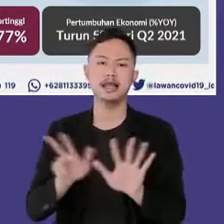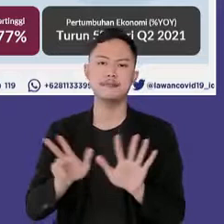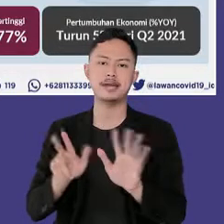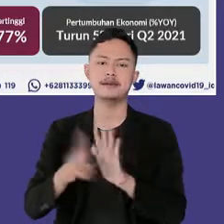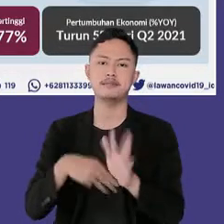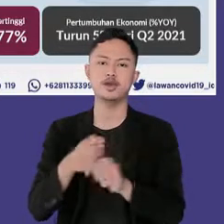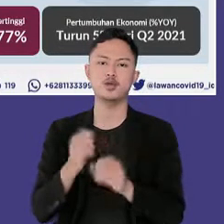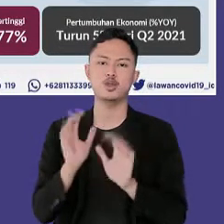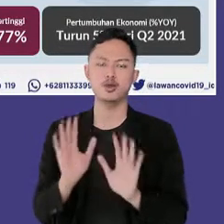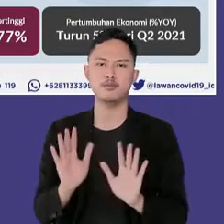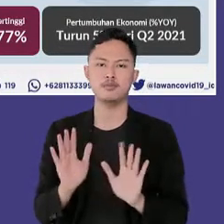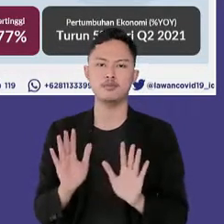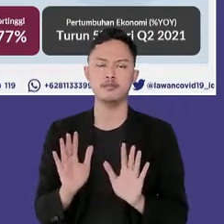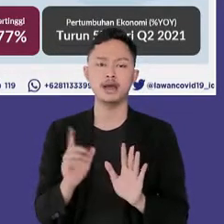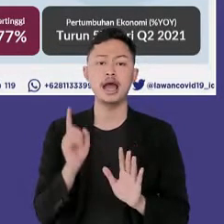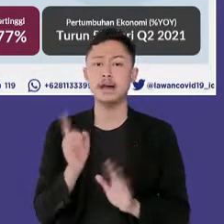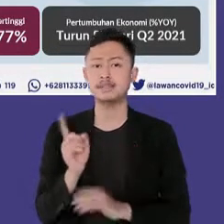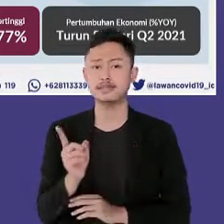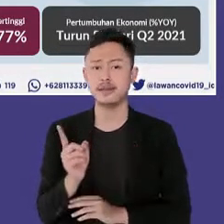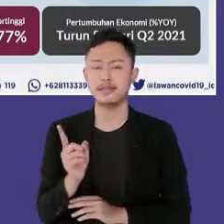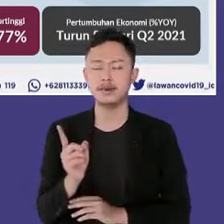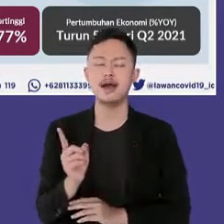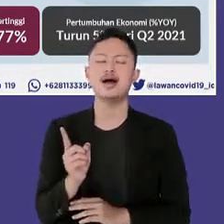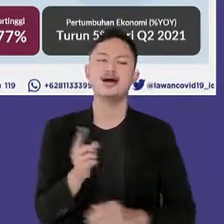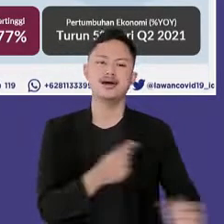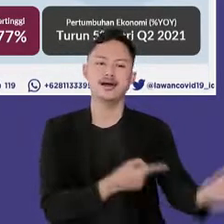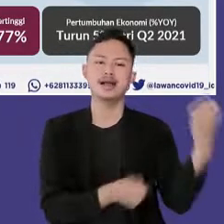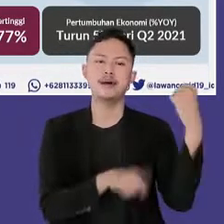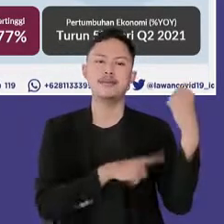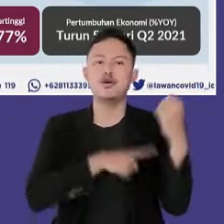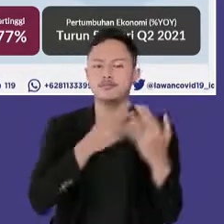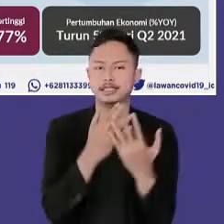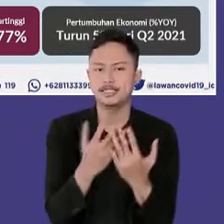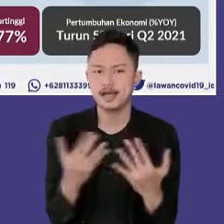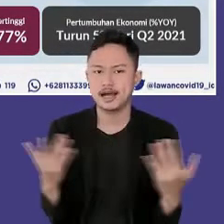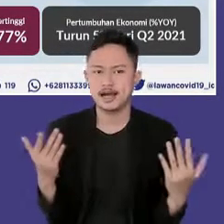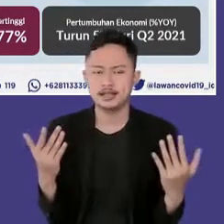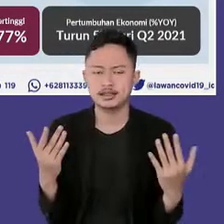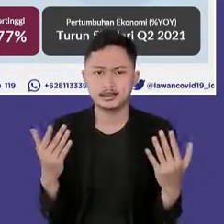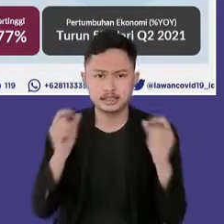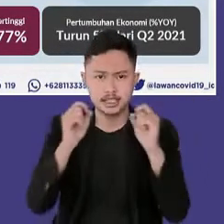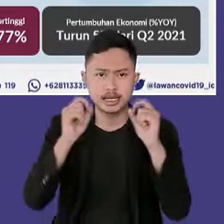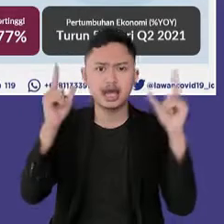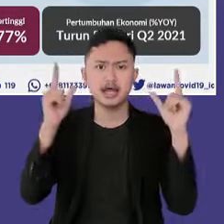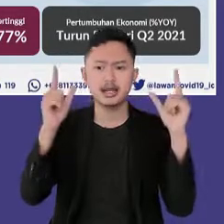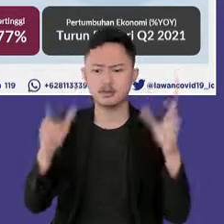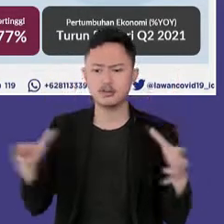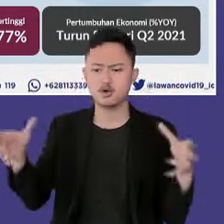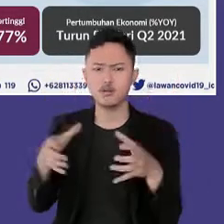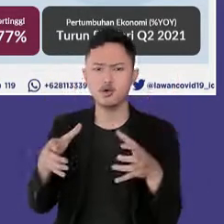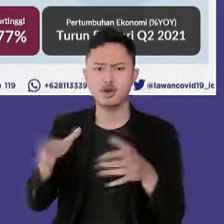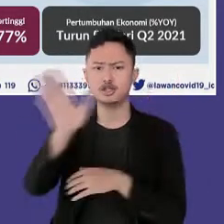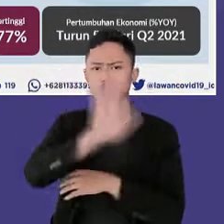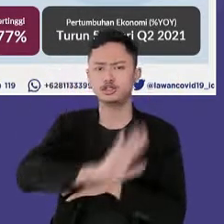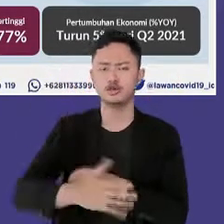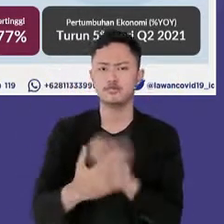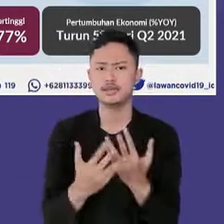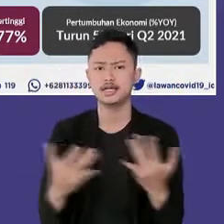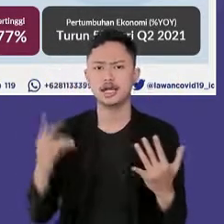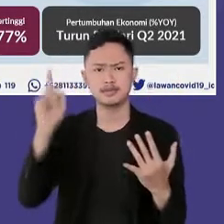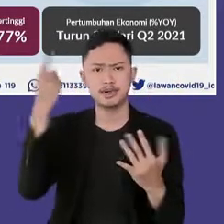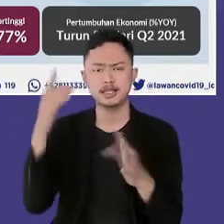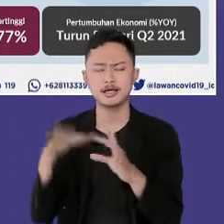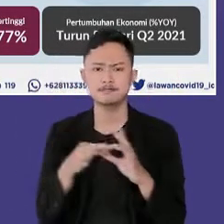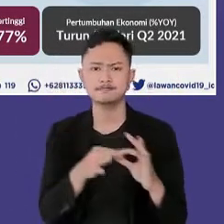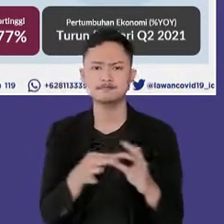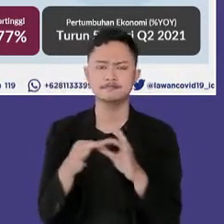hal ini dapat dimungkinkan karena kemampuan kesadaran dan respon kolektif antara seluruh lapisan masyarakat dan p